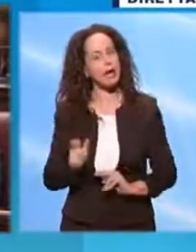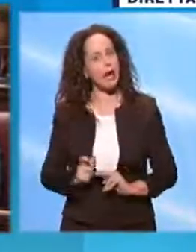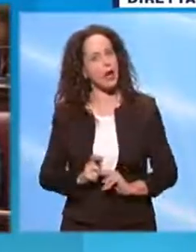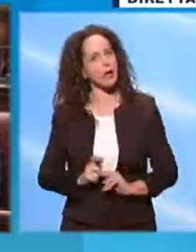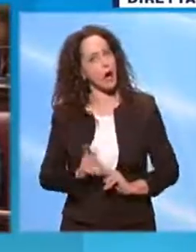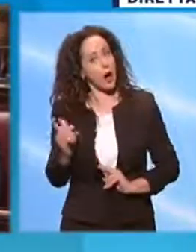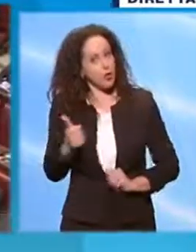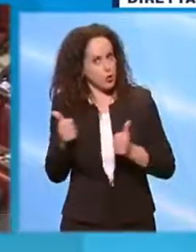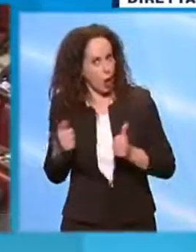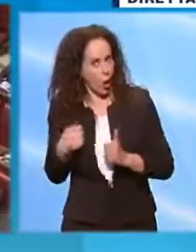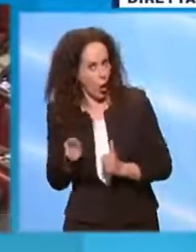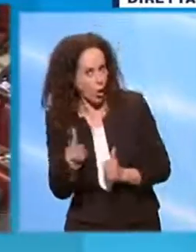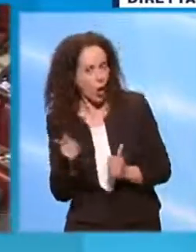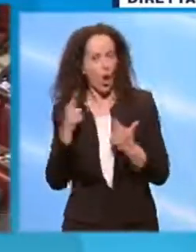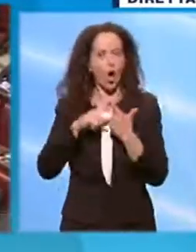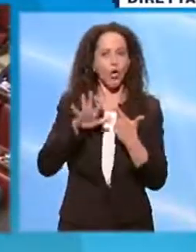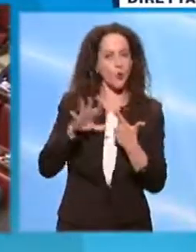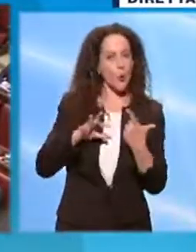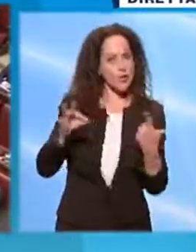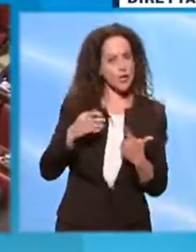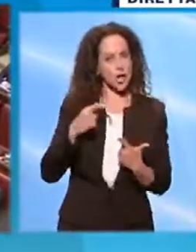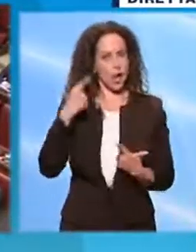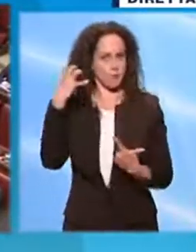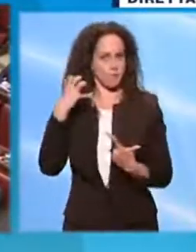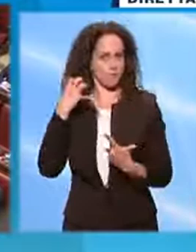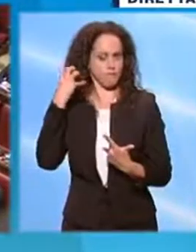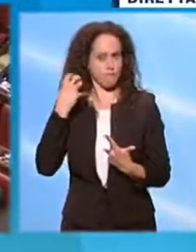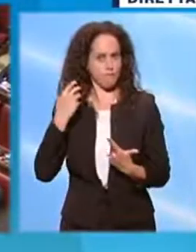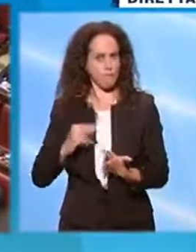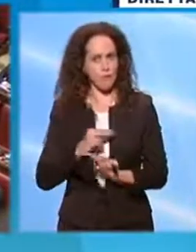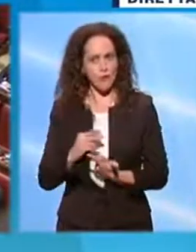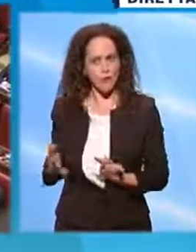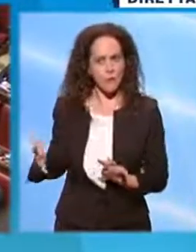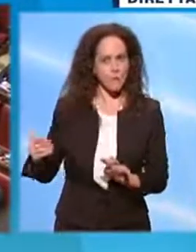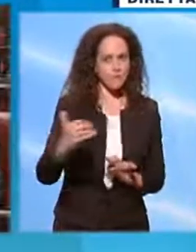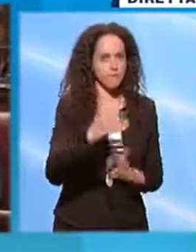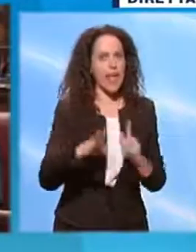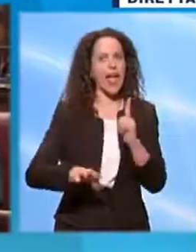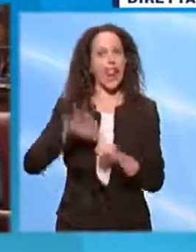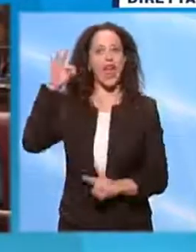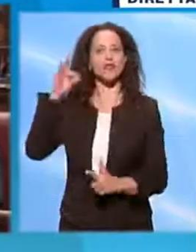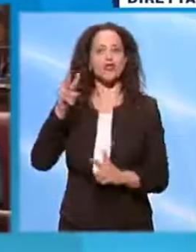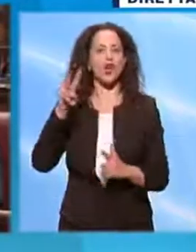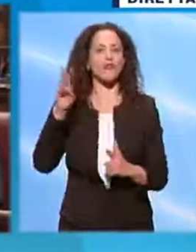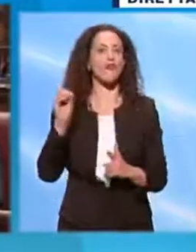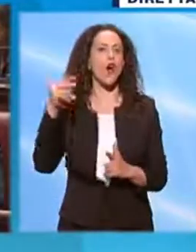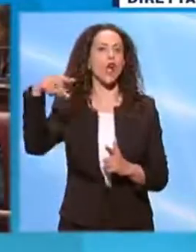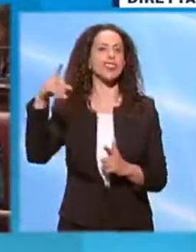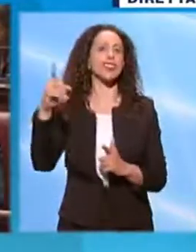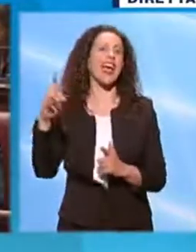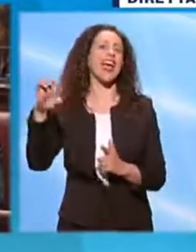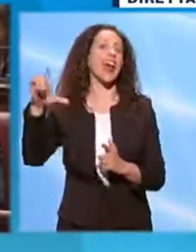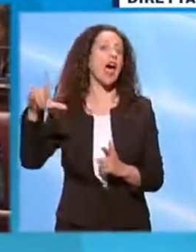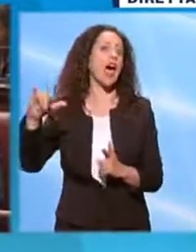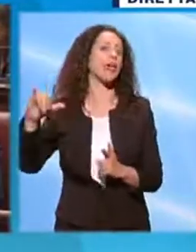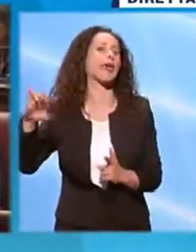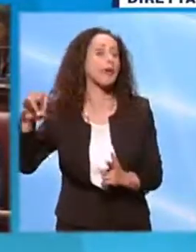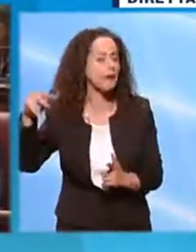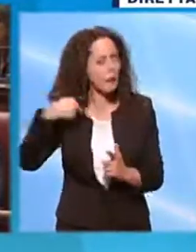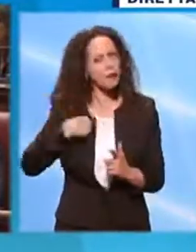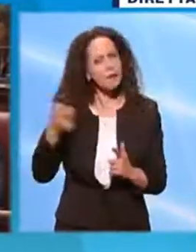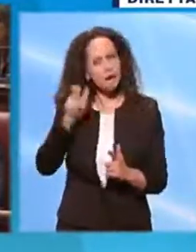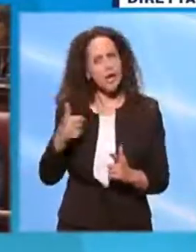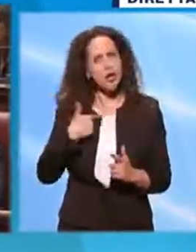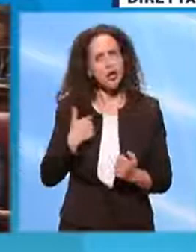che è fiero di aver eletto con i suoi voti determinanti Ursula von der Leyen. In Italia ho anche quei patrioti di Fratelli d'Italia che se io